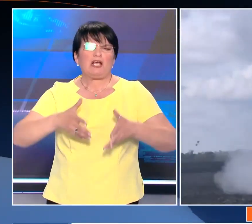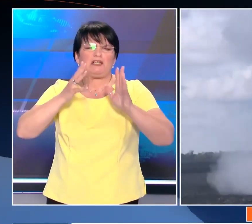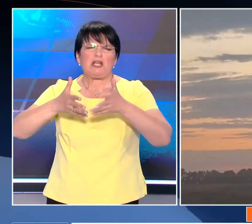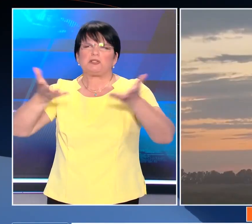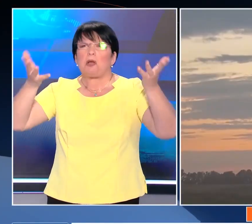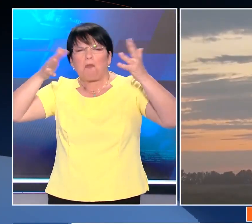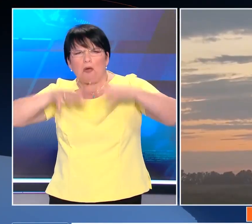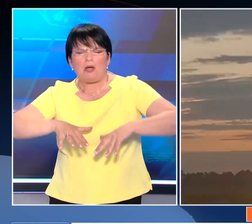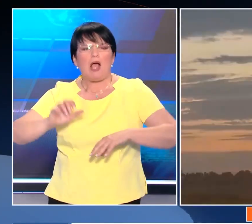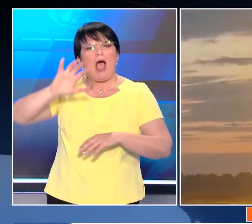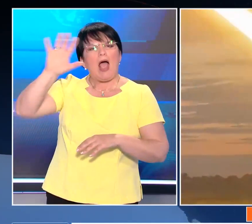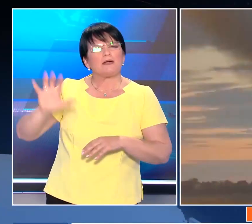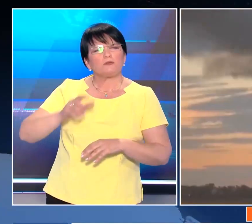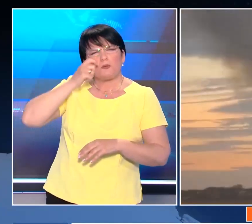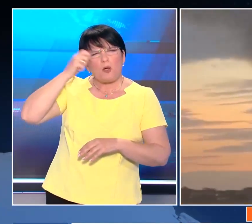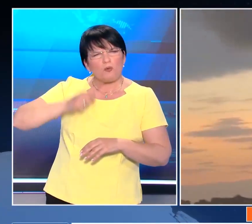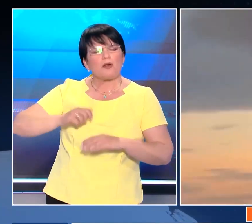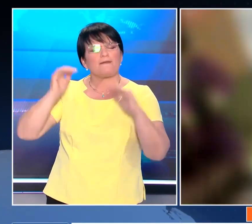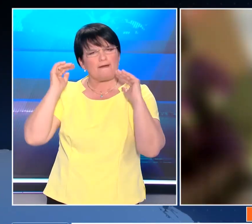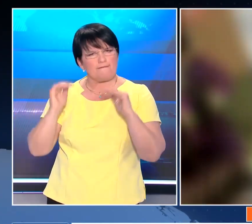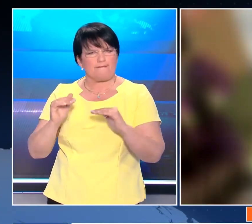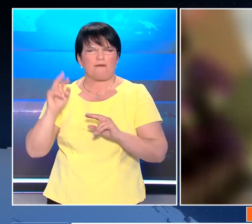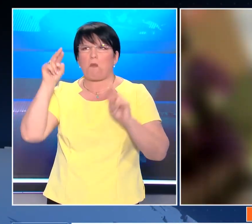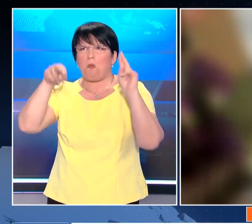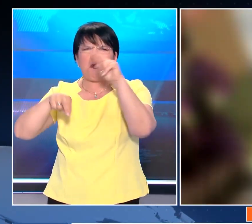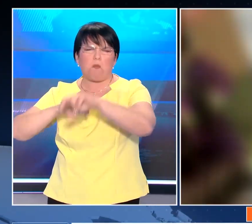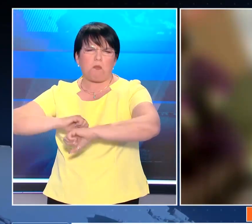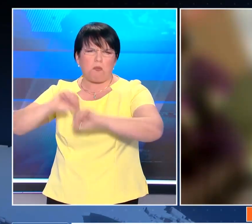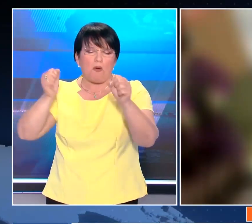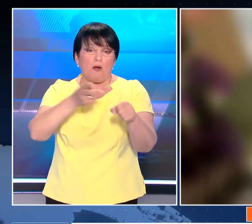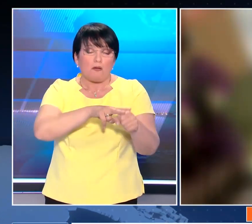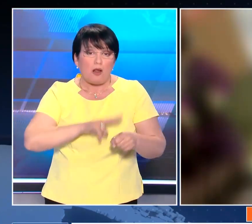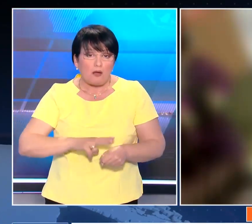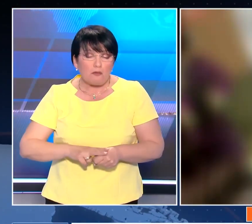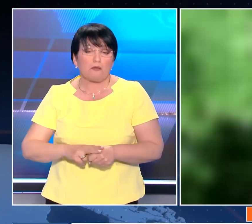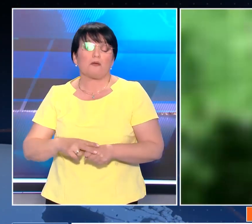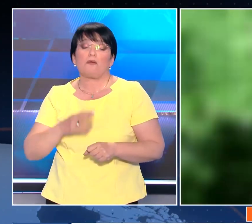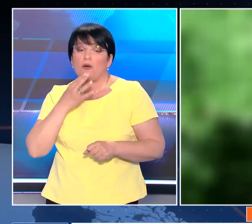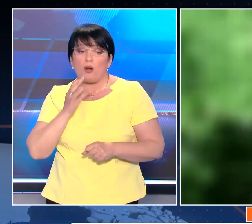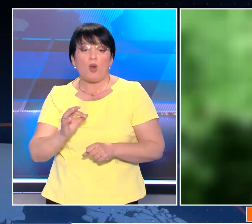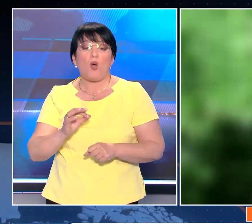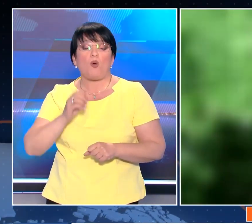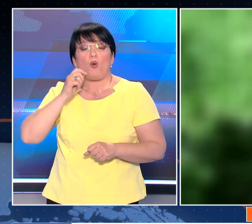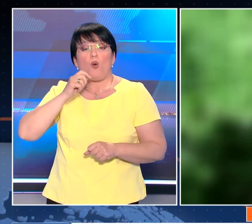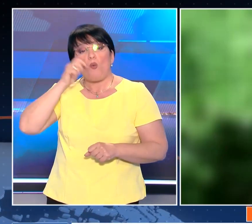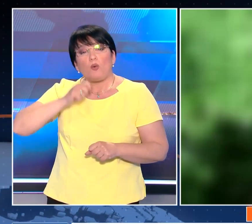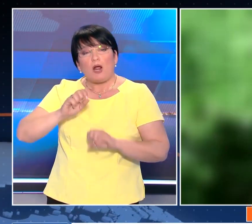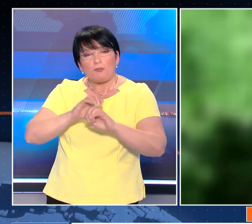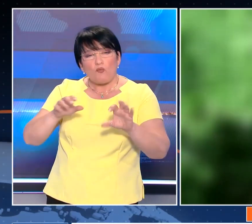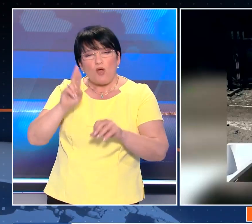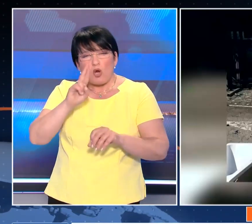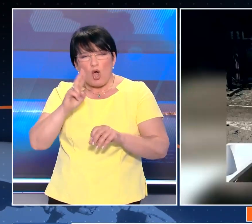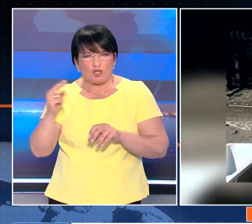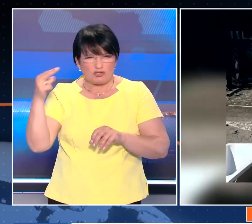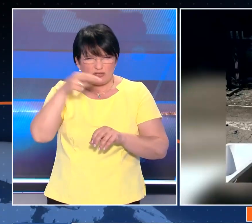Βομβαρδισμή και στα ανατολικά της Ουκρανίας. Ενώ οι νεκροί μετά από ρωσικά χτυπήματα σύμφωνα με την Ουκρανία, σε αγορά της